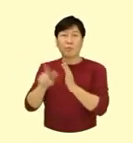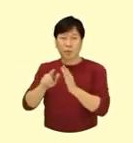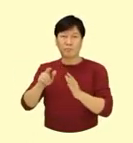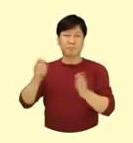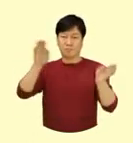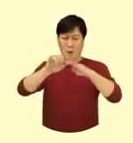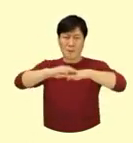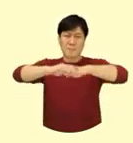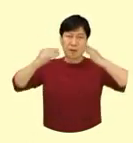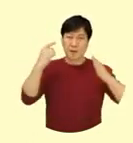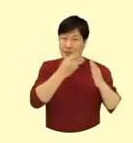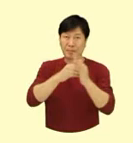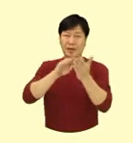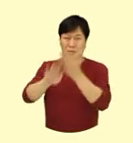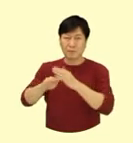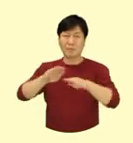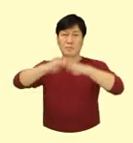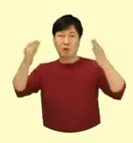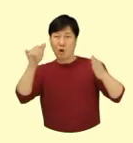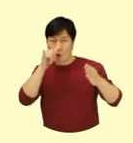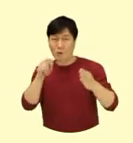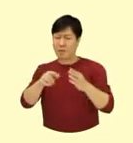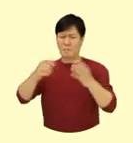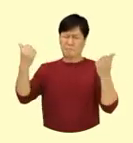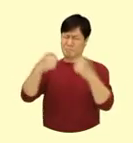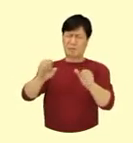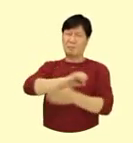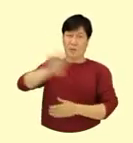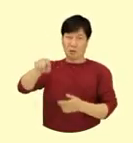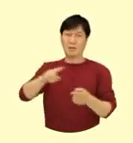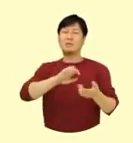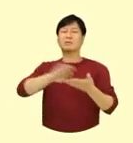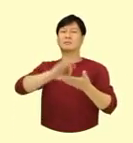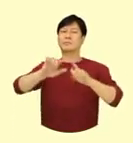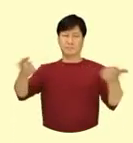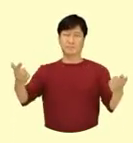멸균 포장이 개봉되어 있거나 파손되어 있는 제품은 사용하지 않습니다.